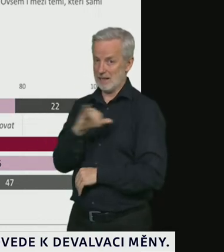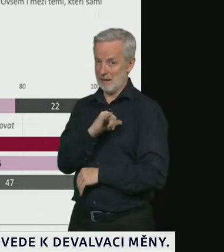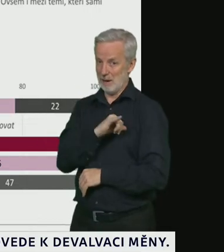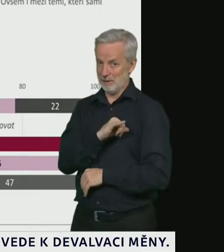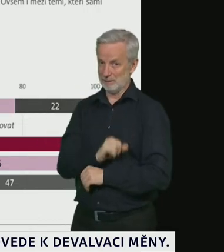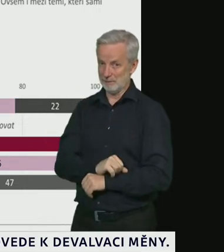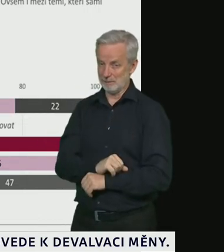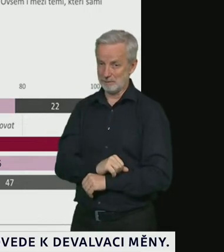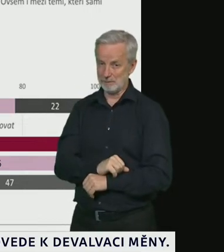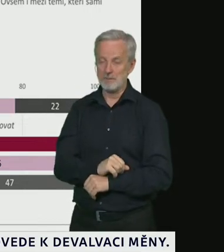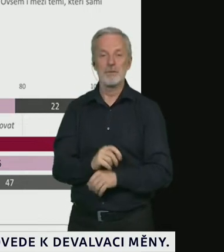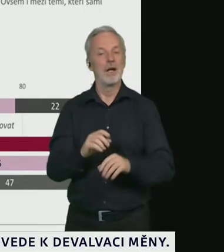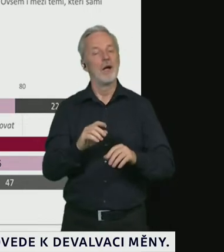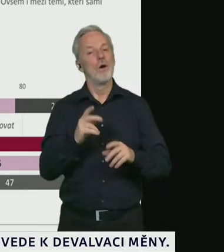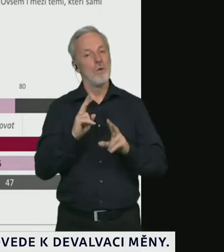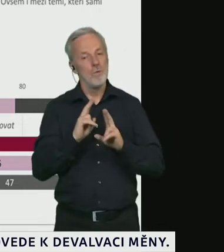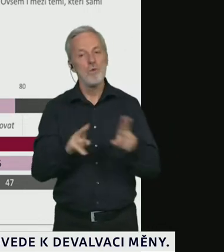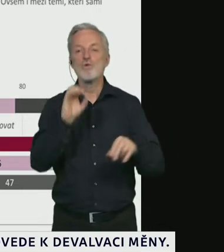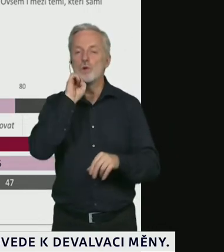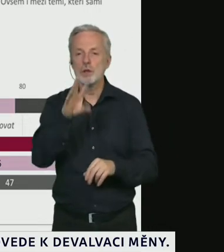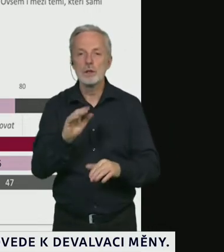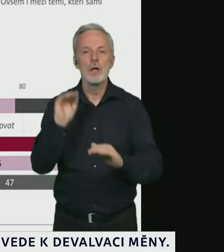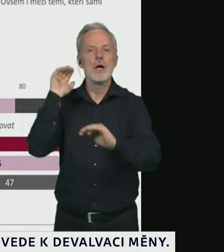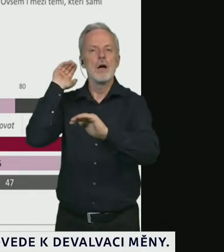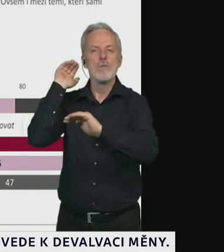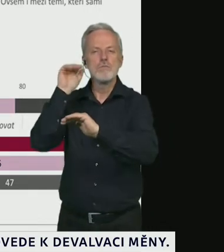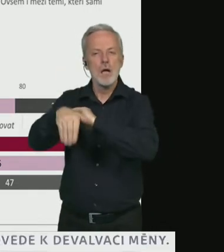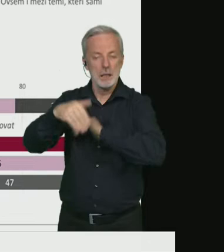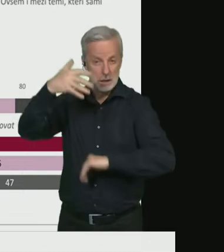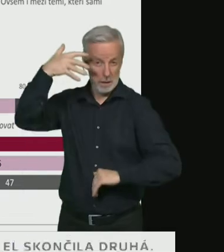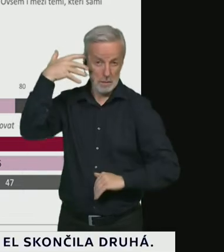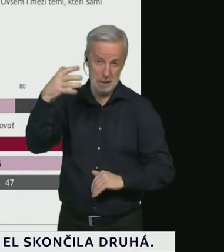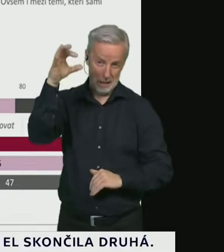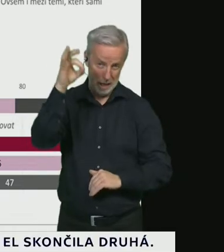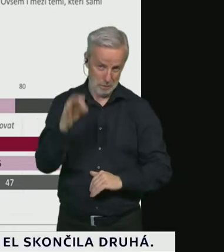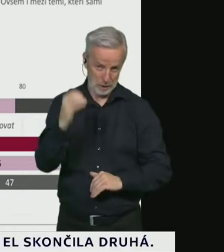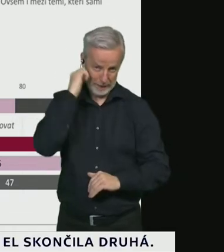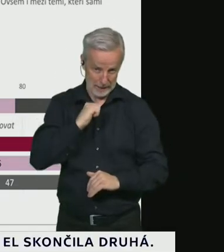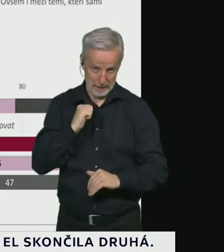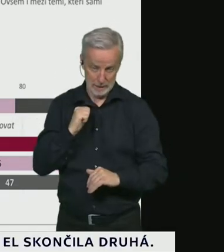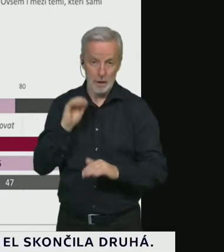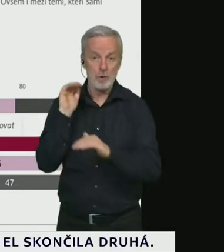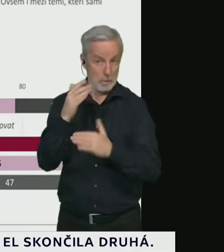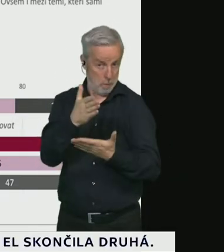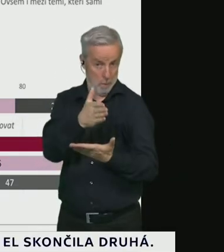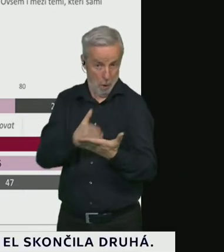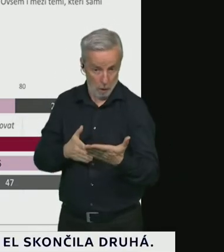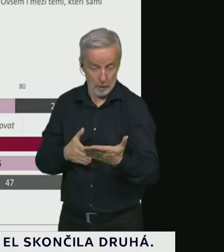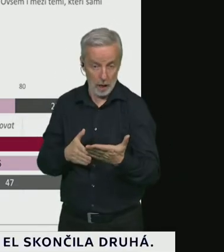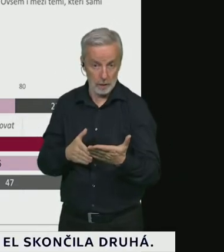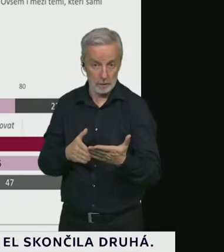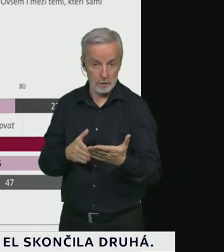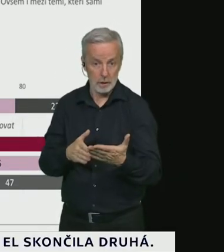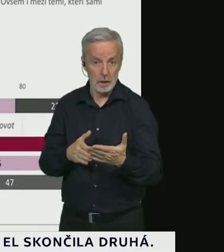Obecně více než 50% lidí už teď doporučuje plošné očkování.